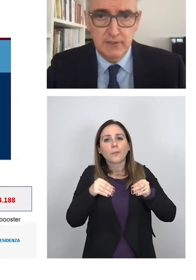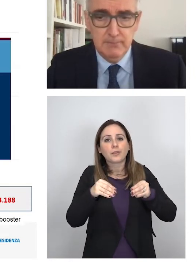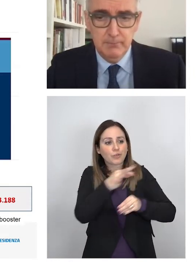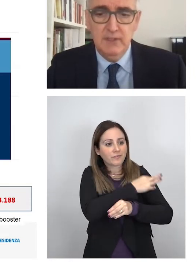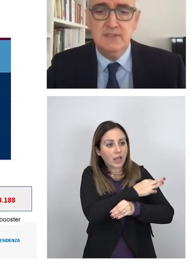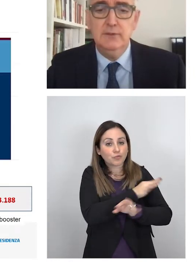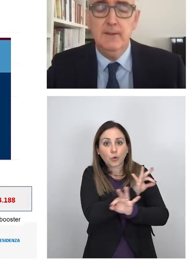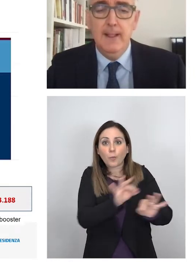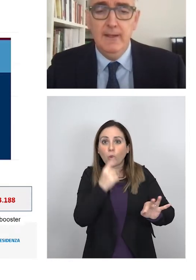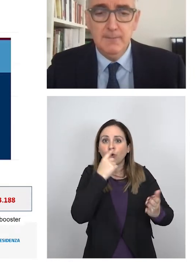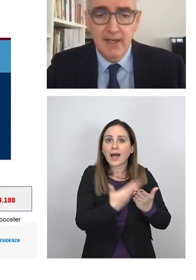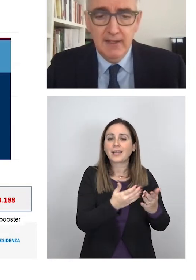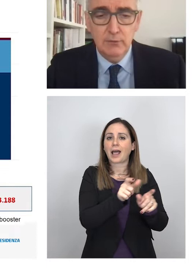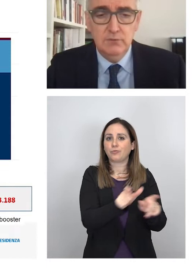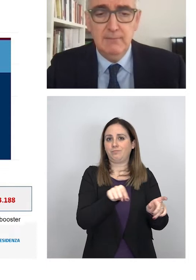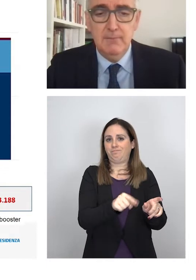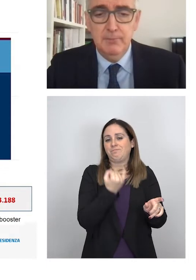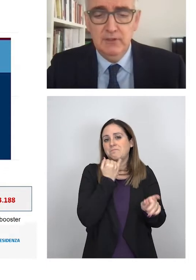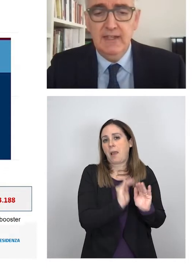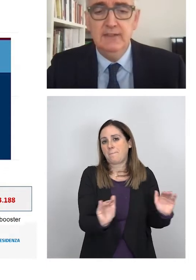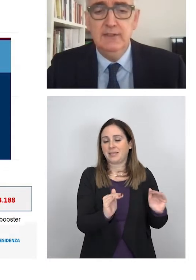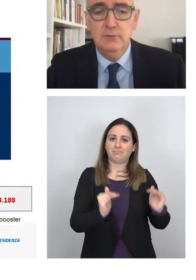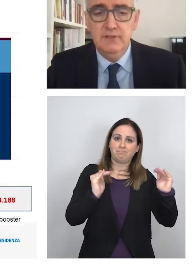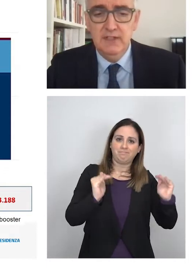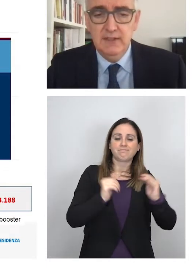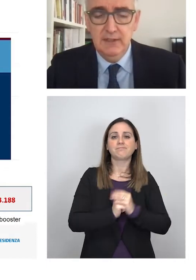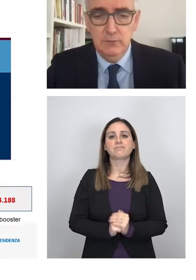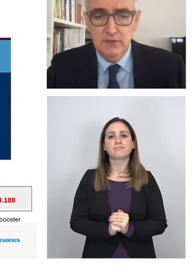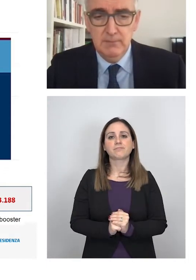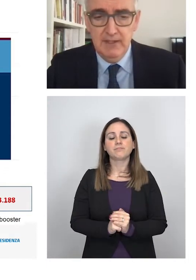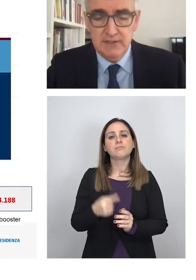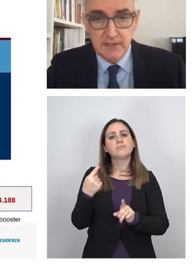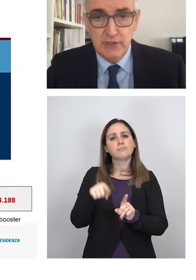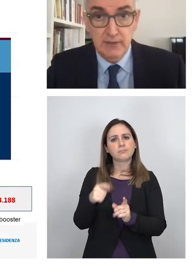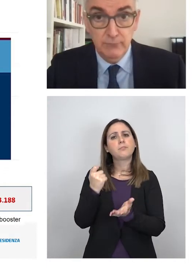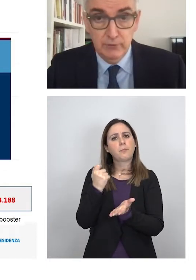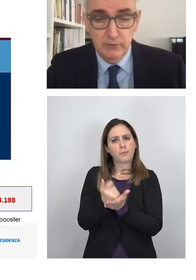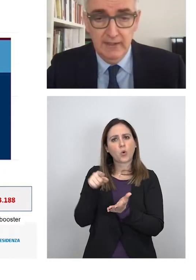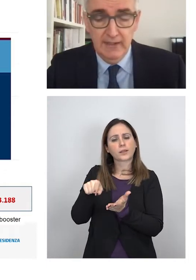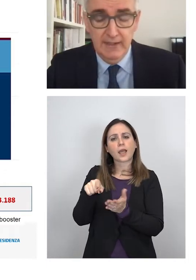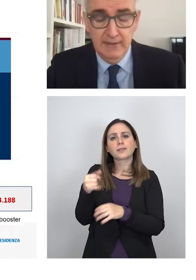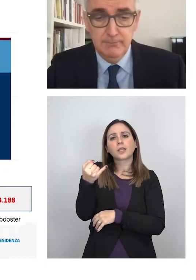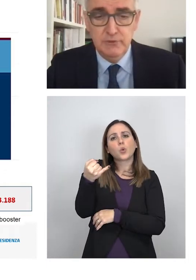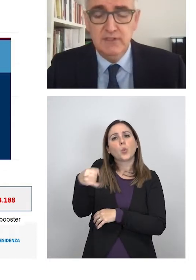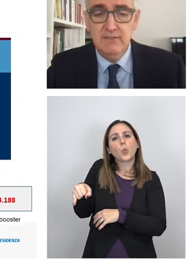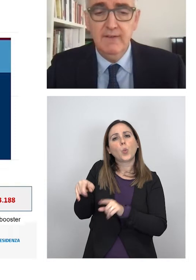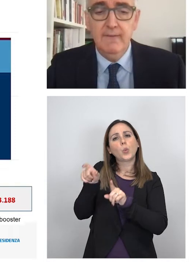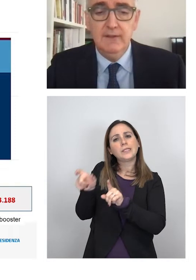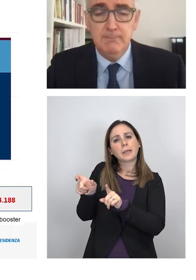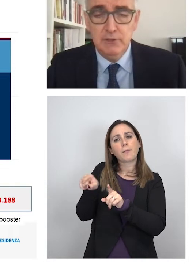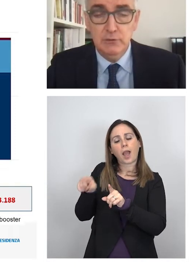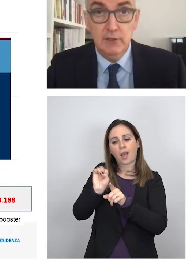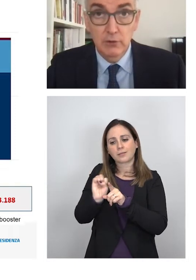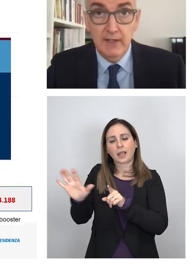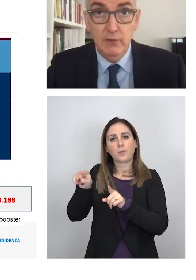questo tipo di popolazione rimane un tema importante come vedete nell'ultima striscia in fondo alla diapositiva